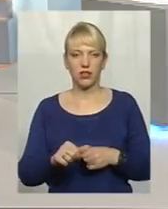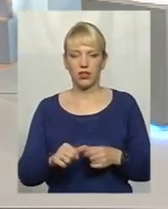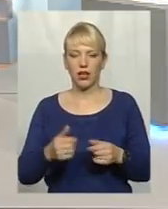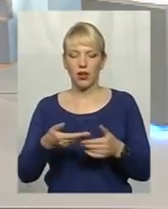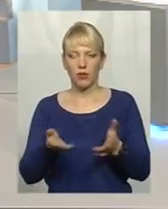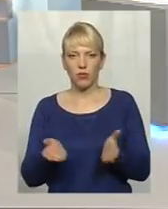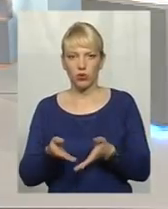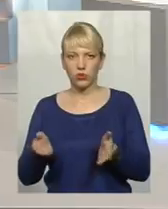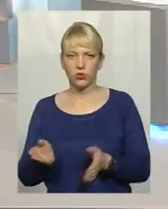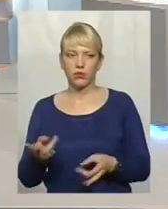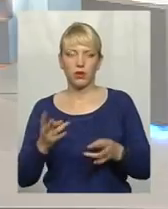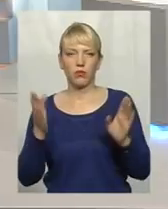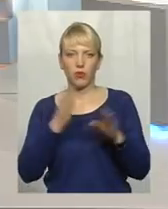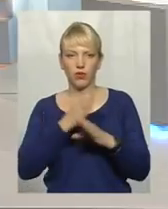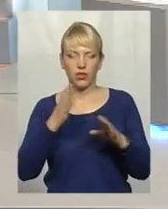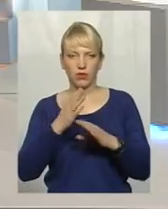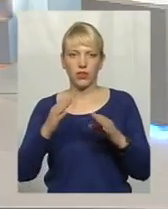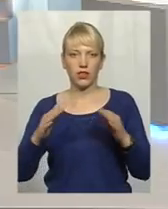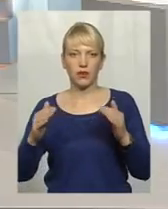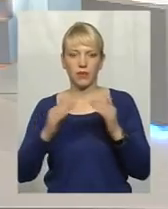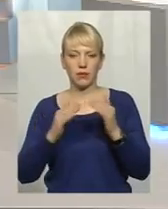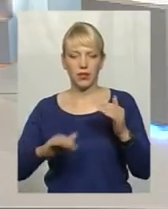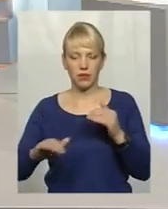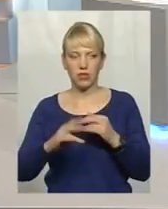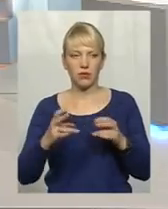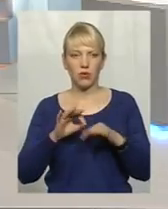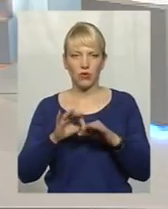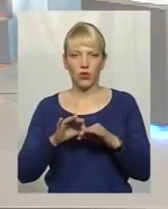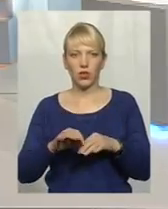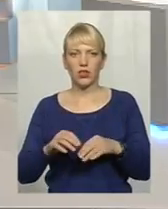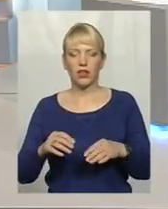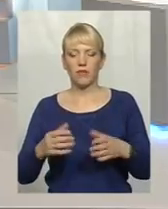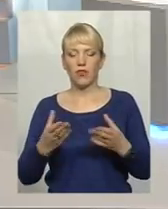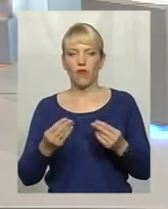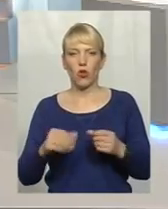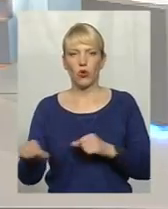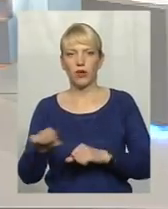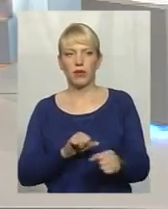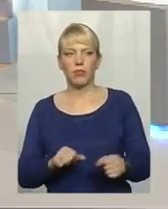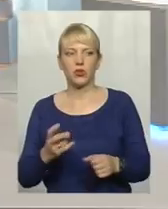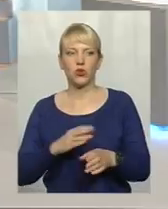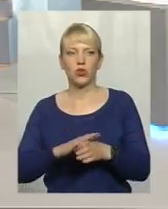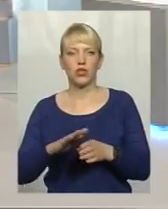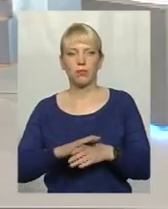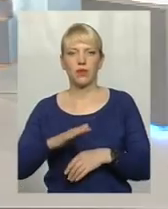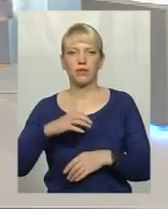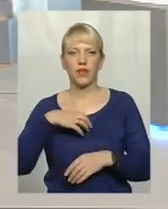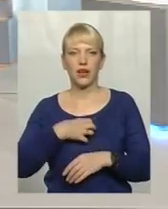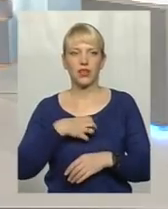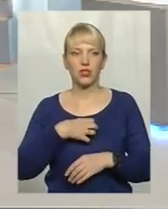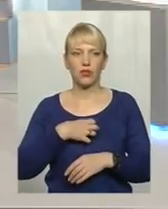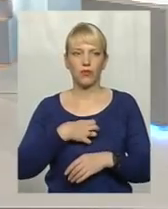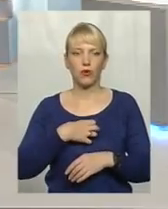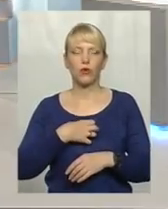посуд, провітрювати приміщення, проводити вологе прибирання, дотриматися кашлівого етикету,